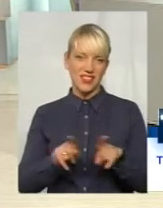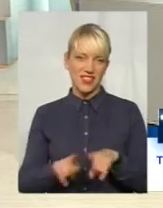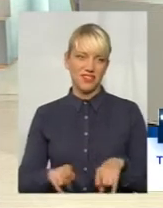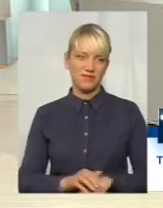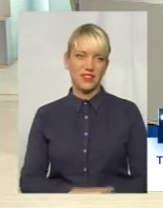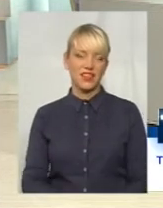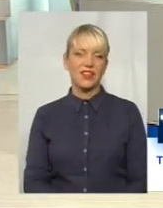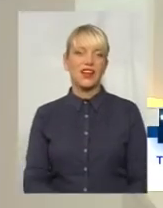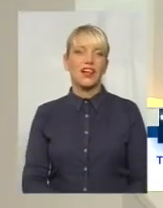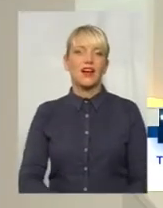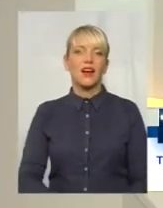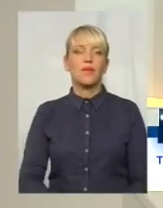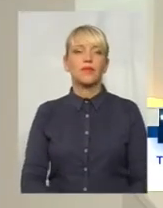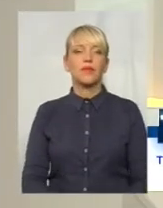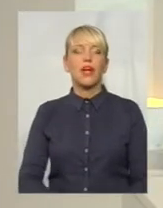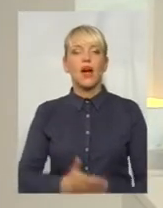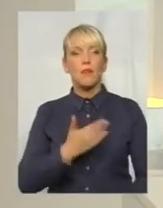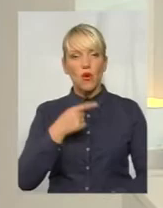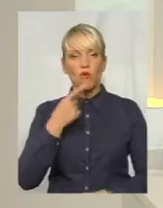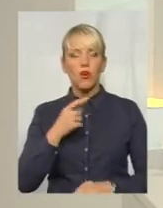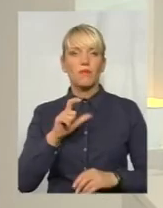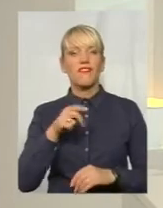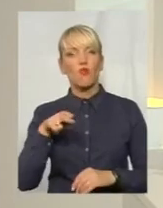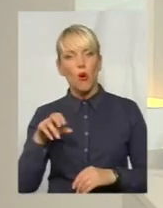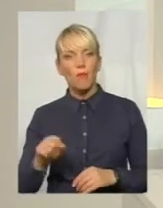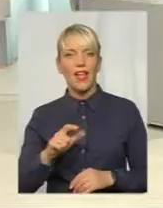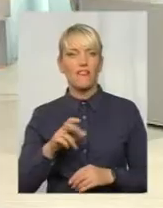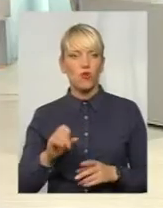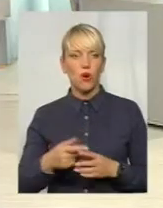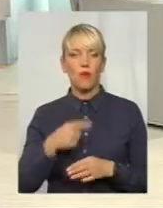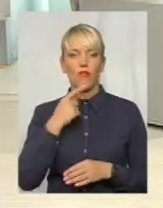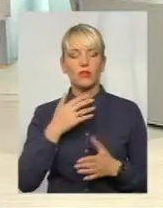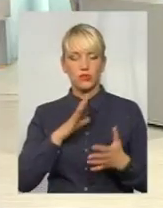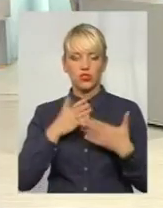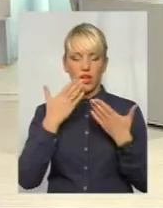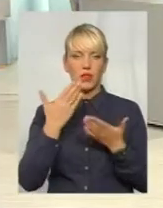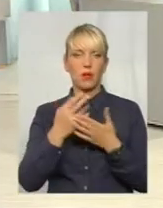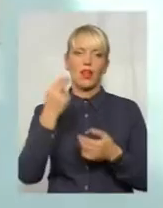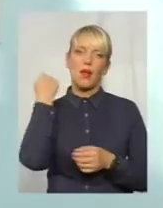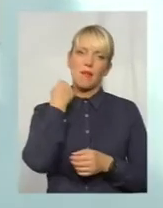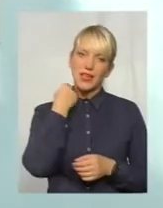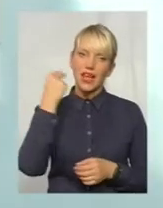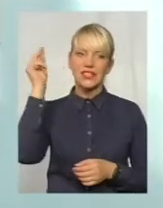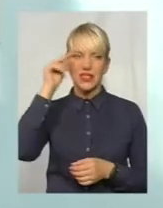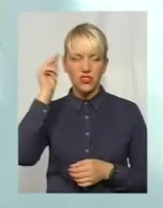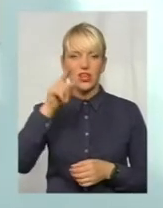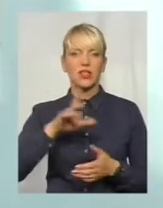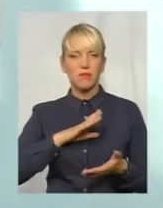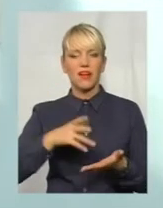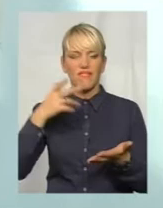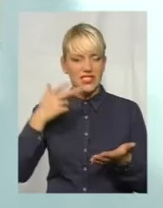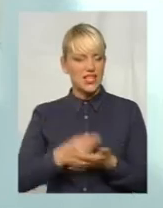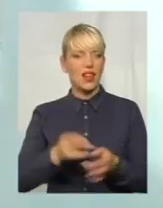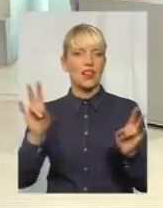Ну все одно, ми говоримо там Європа, Європа, але ж на раз доводиться читати британські вчені встановили, що там та-та-та-та вакцина, вона взагалі не